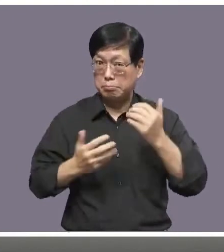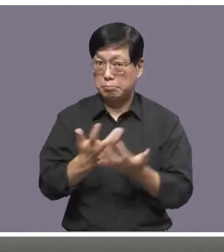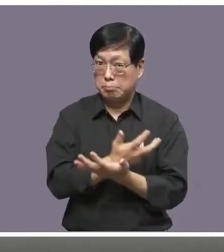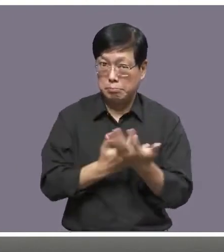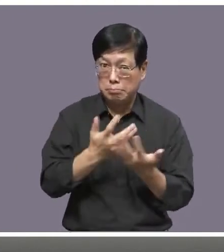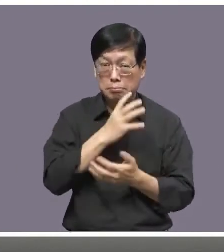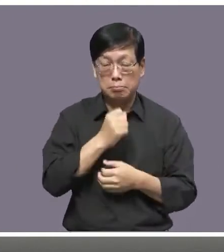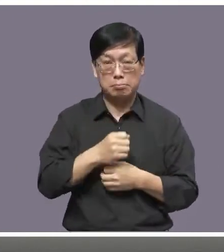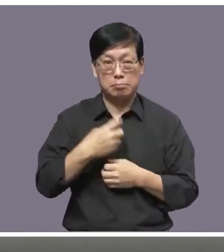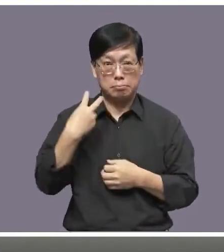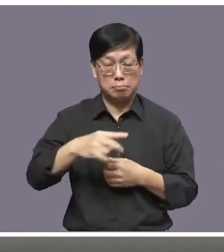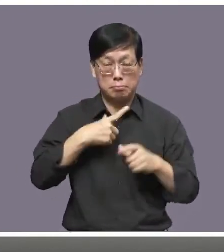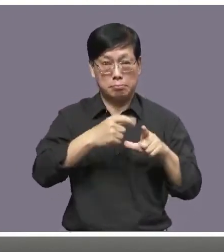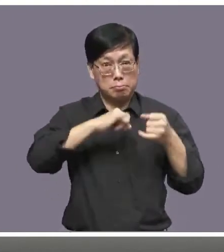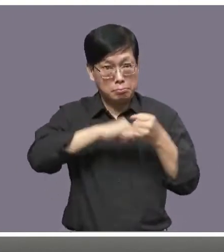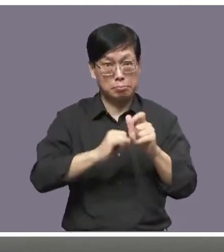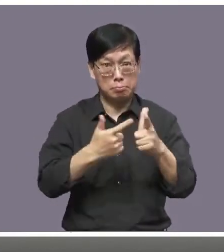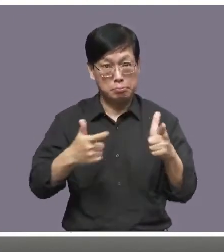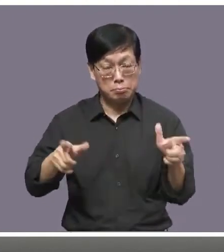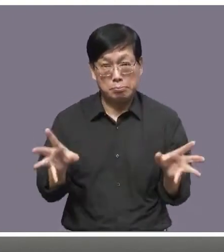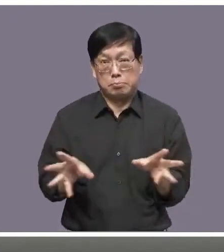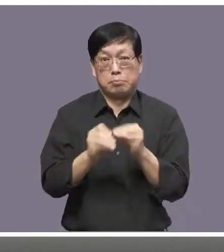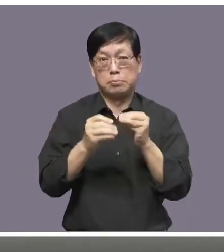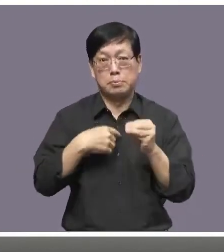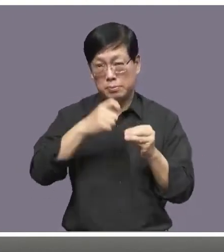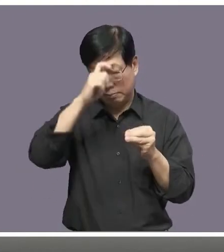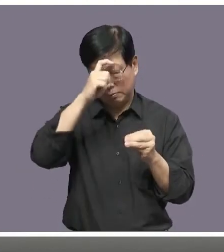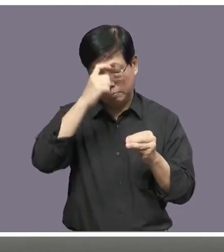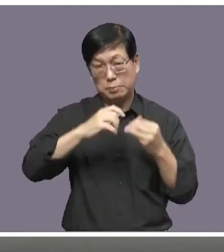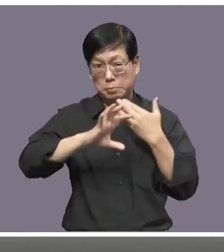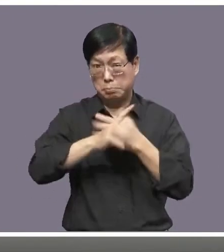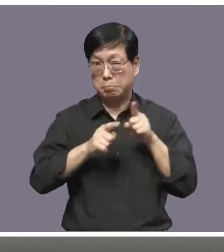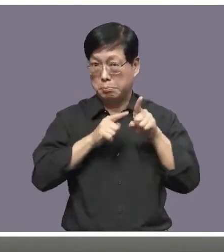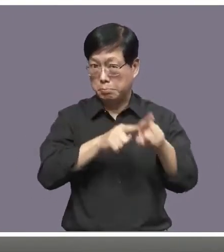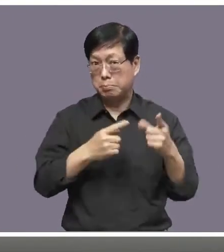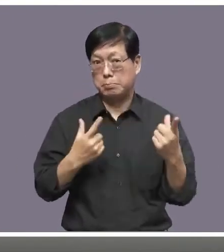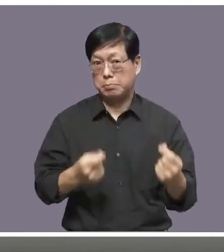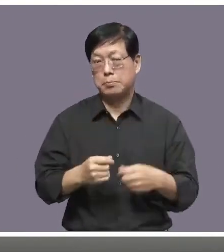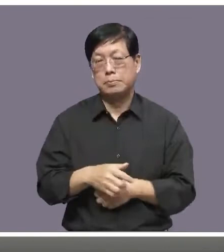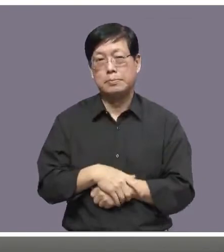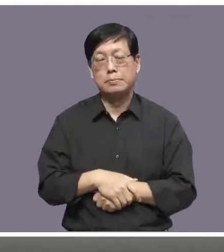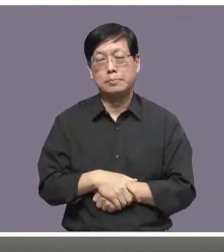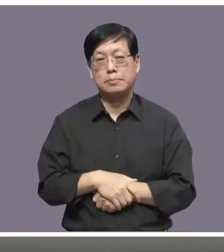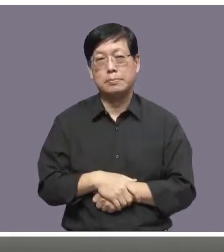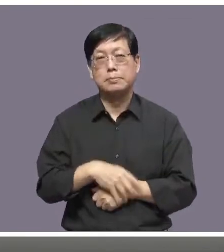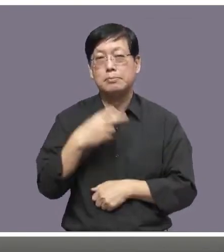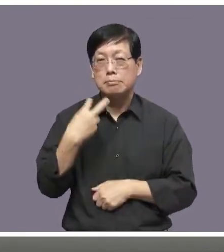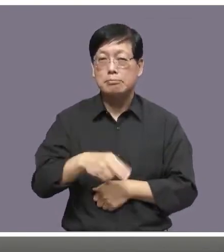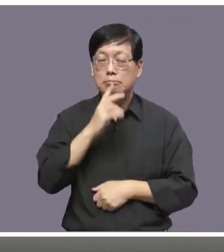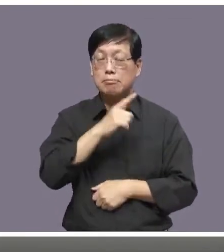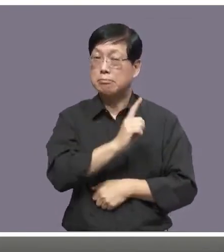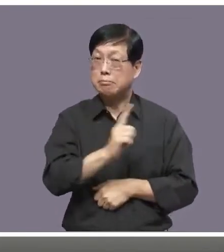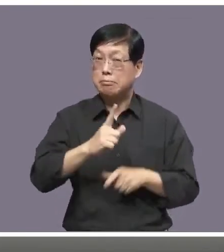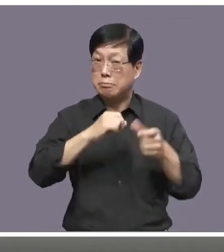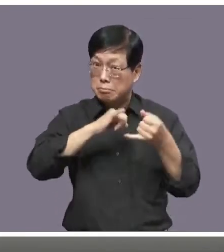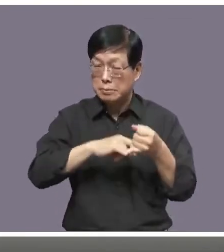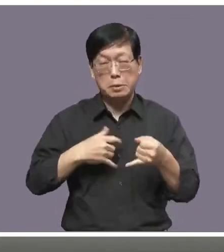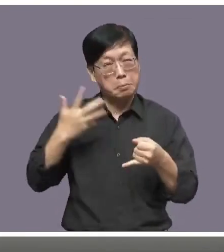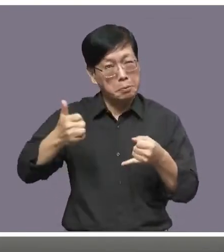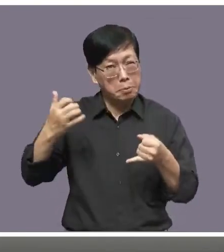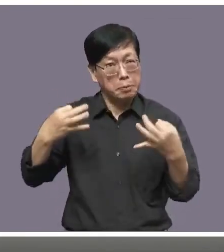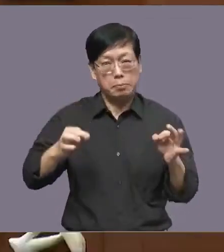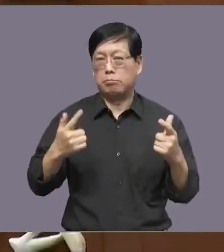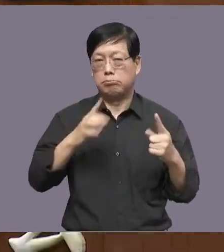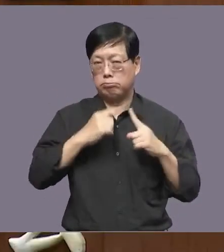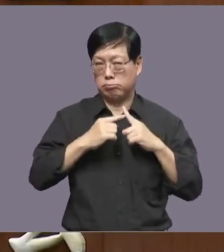是跨公约的一种概念我们希望与国际接轨在一页那任何的公约它不是口号它是行